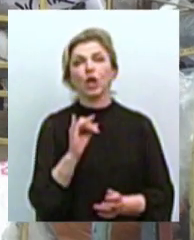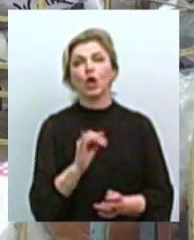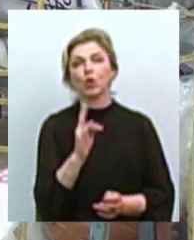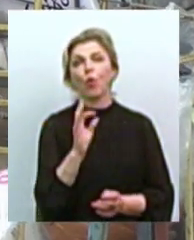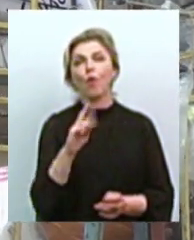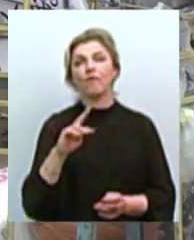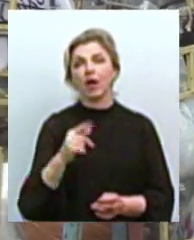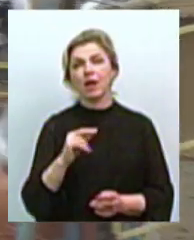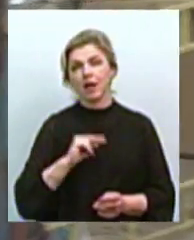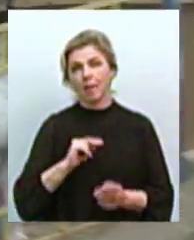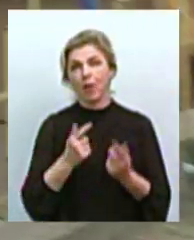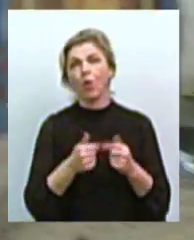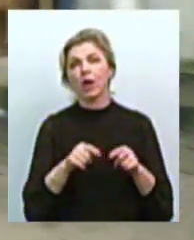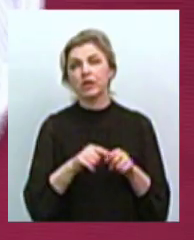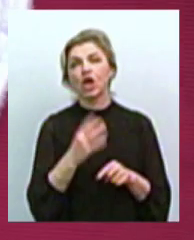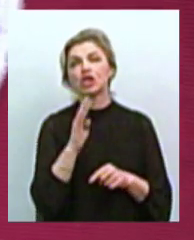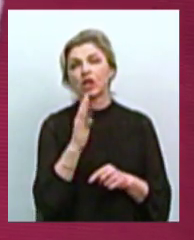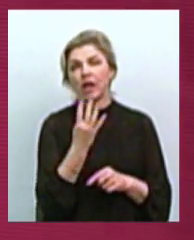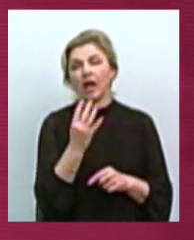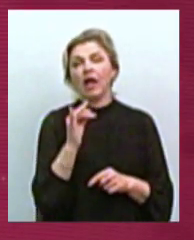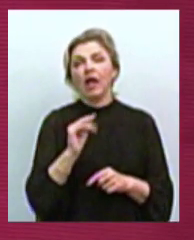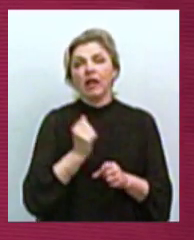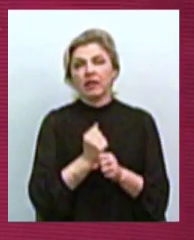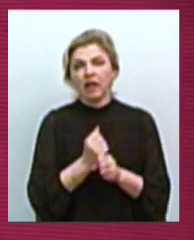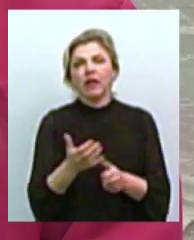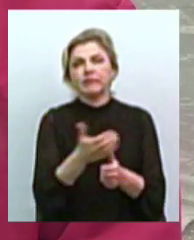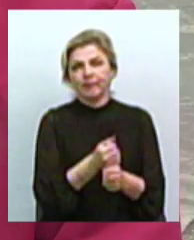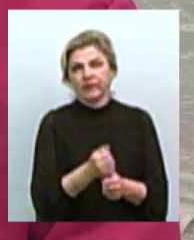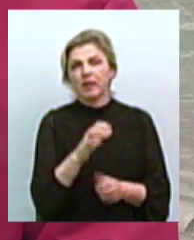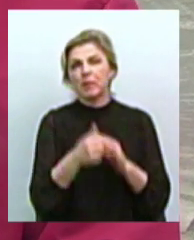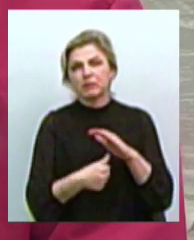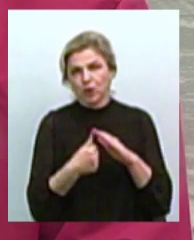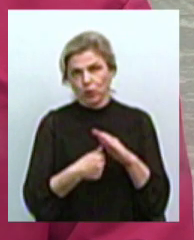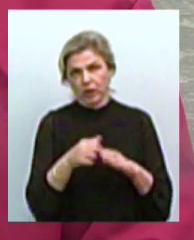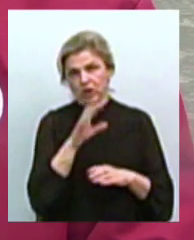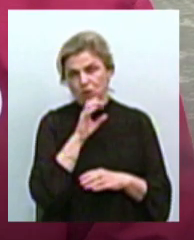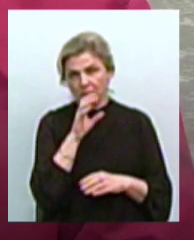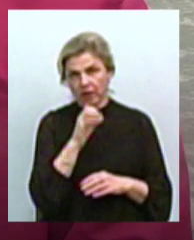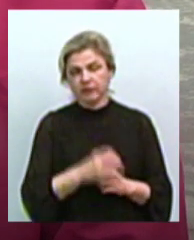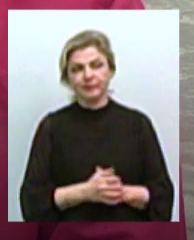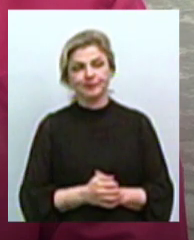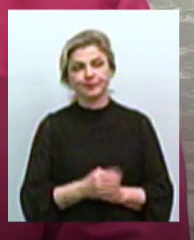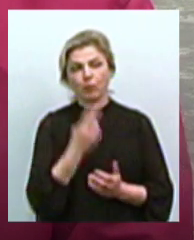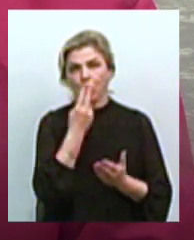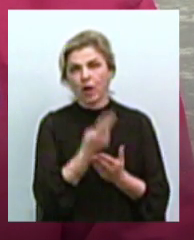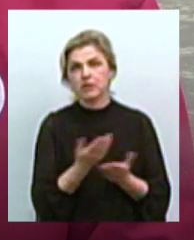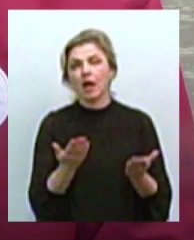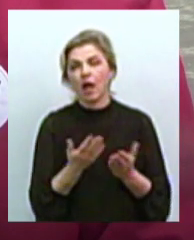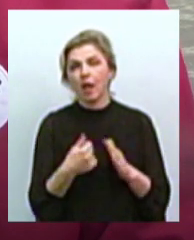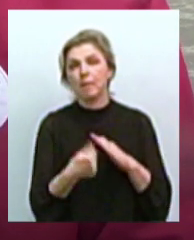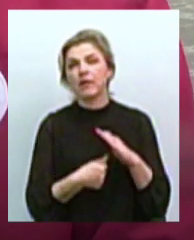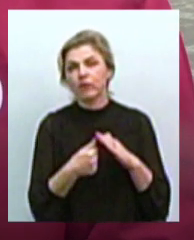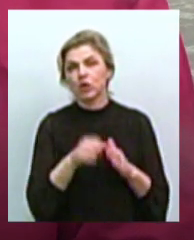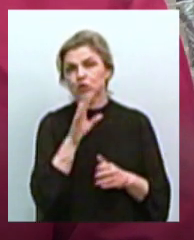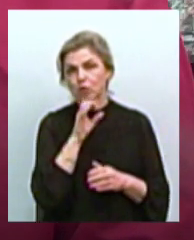організації 4 лапи 4 роки. Займається відловлюванням безпритульних собак. Нам показують, які бездомні собаки, які